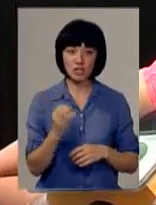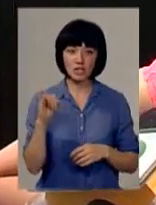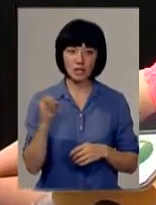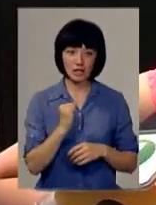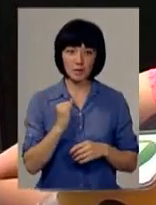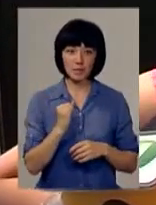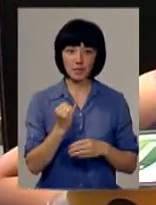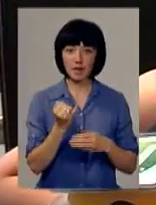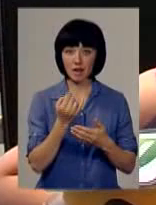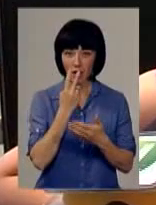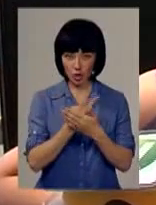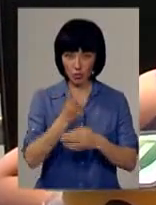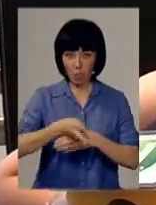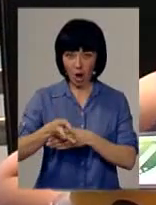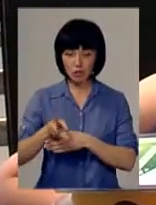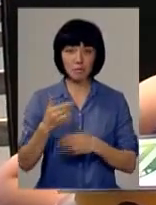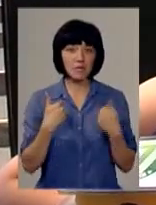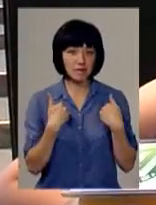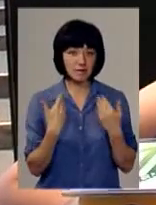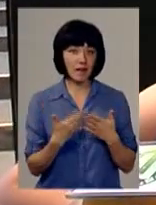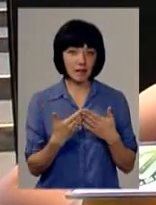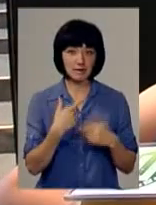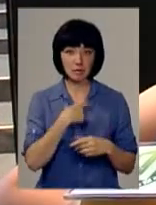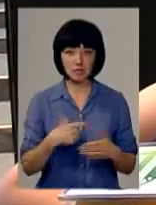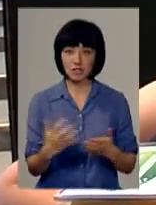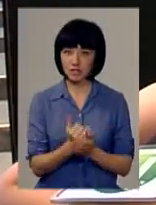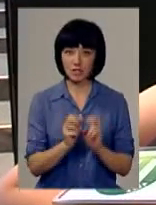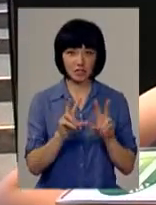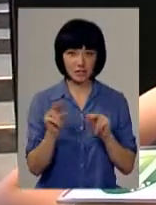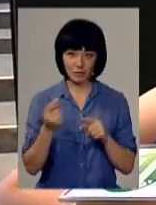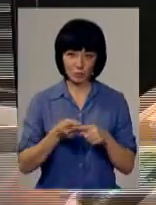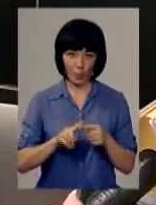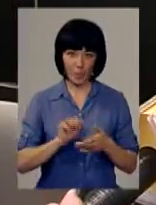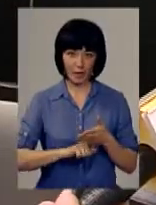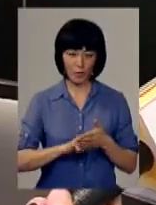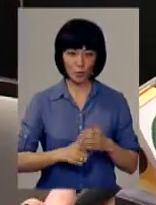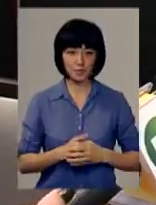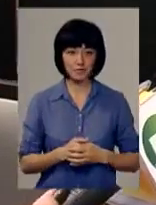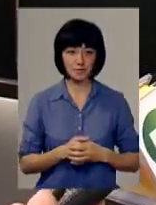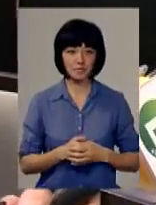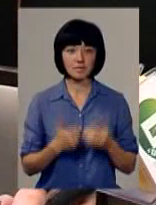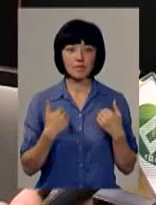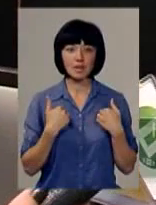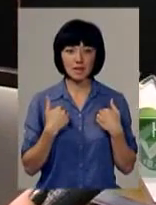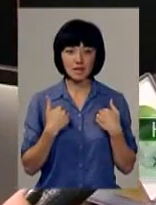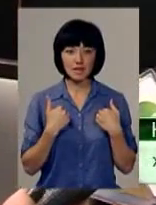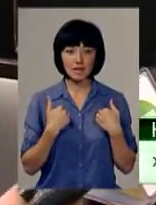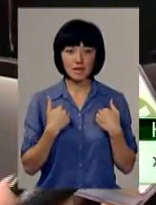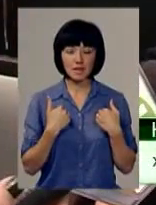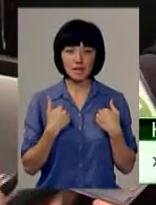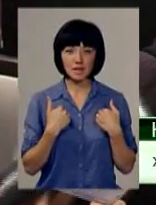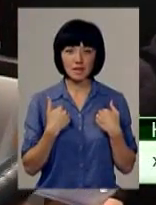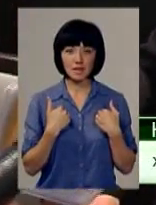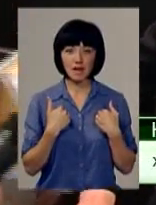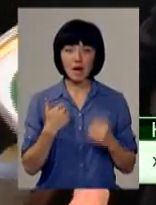зображенням. І мені здається, що я себе знайшла, я дуже щаслива з цього приводу». «Мені бажалося приймати